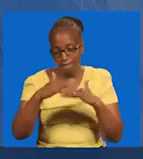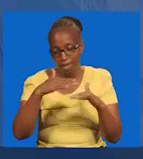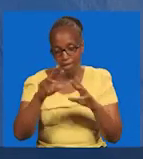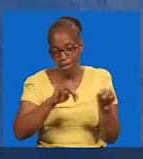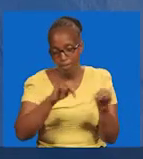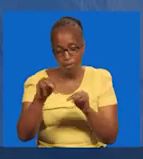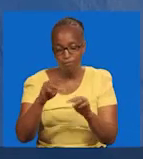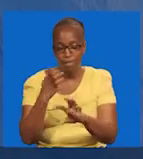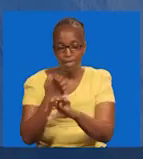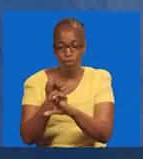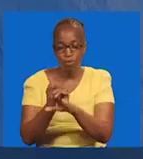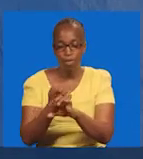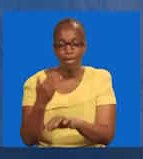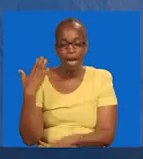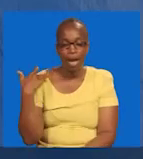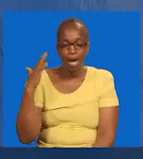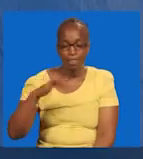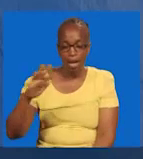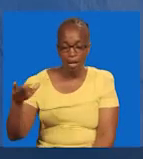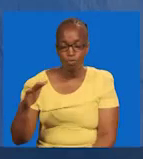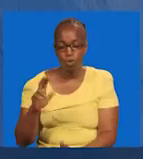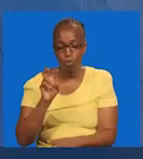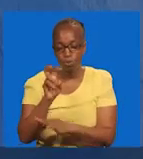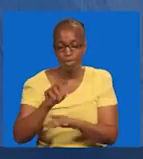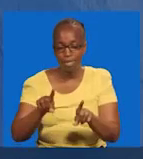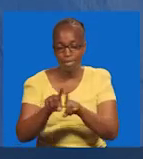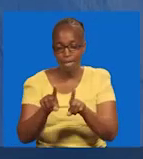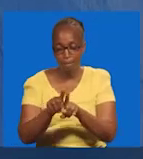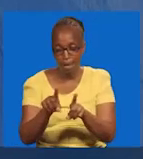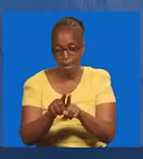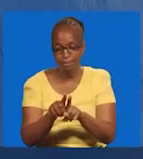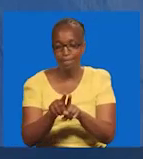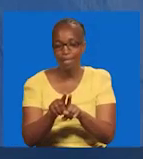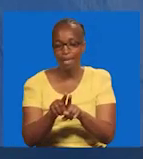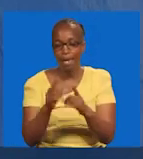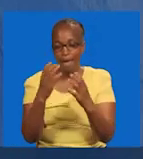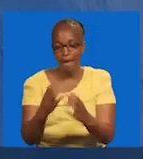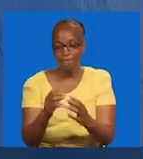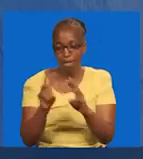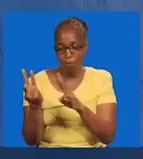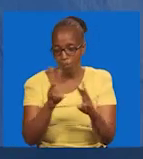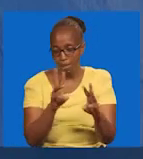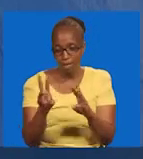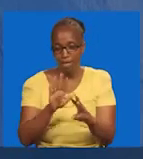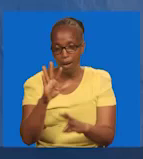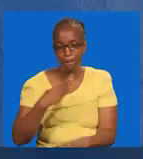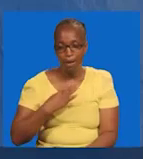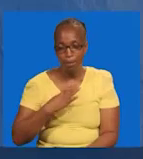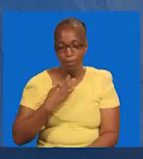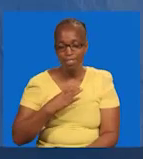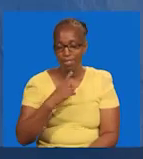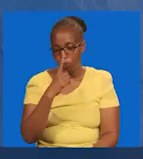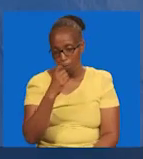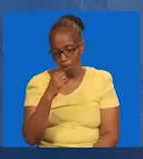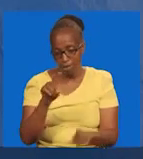songeza lilenjiwe, akalikalia. Malaika huyo, alifanana kama umeme, na mafasi yake,